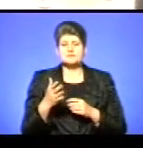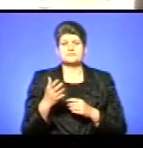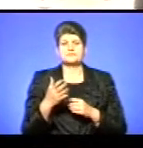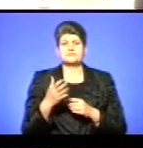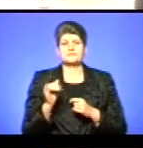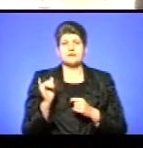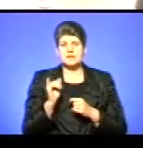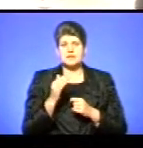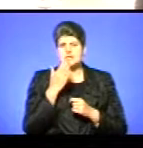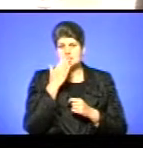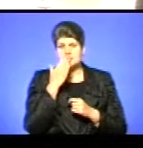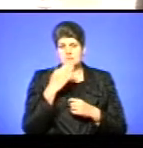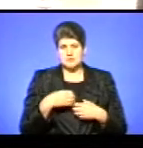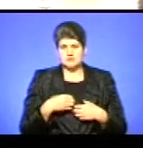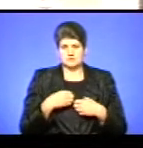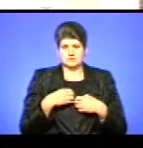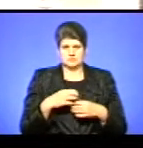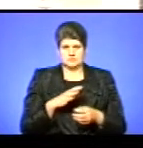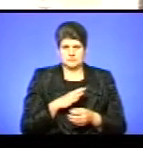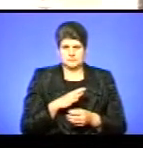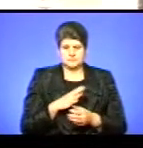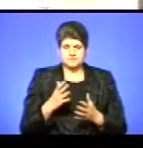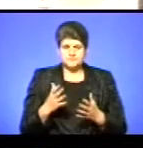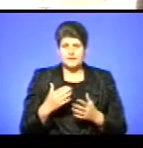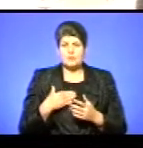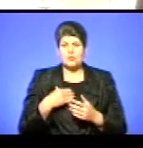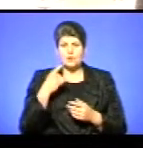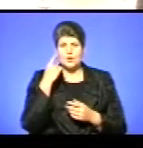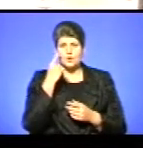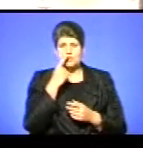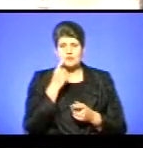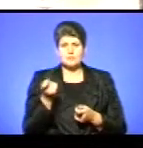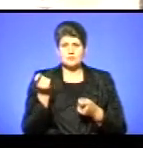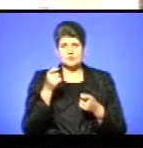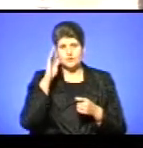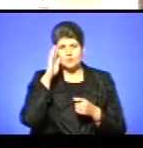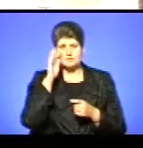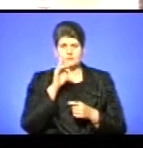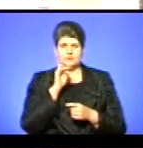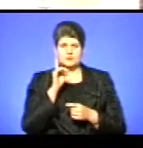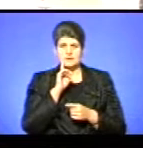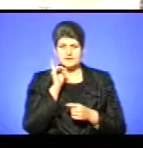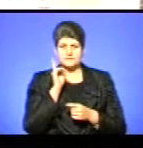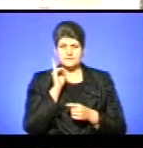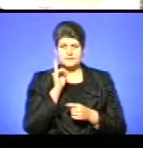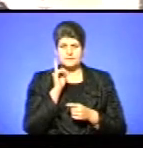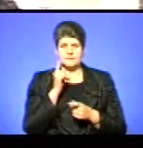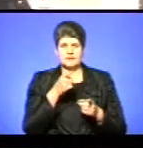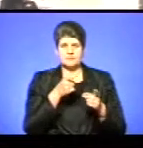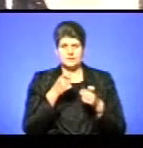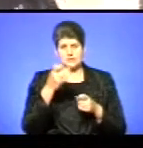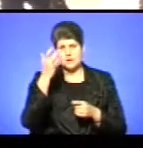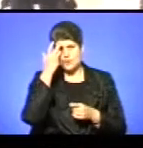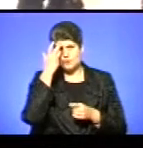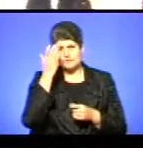запах жаху, мабуть. На моїх очах несли хлопчиків молодих з пробитими головами,